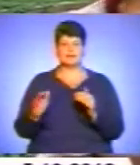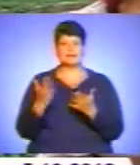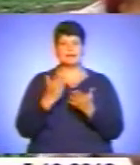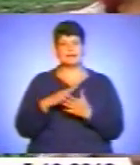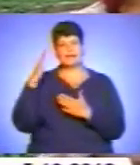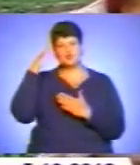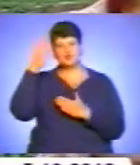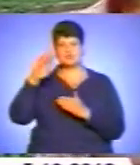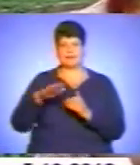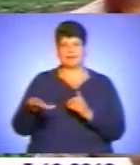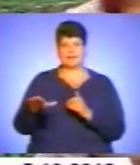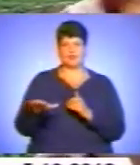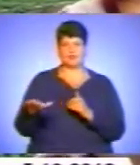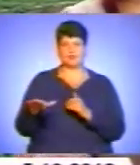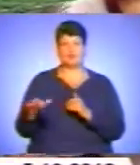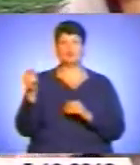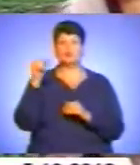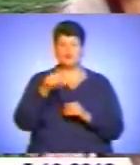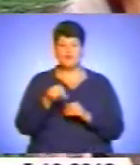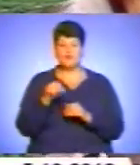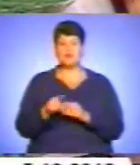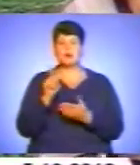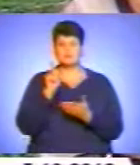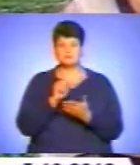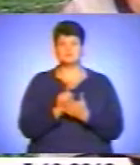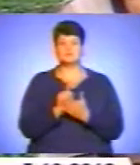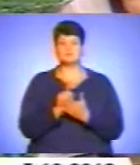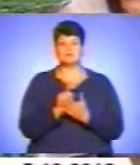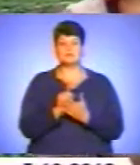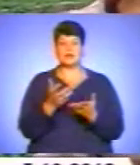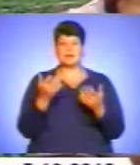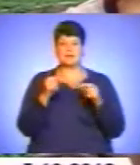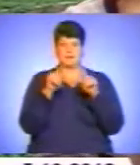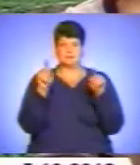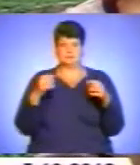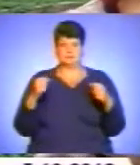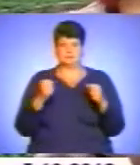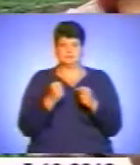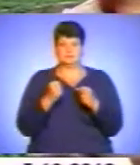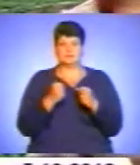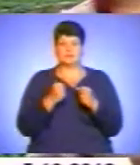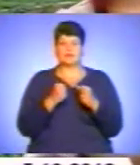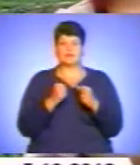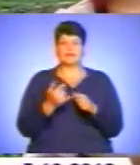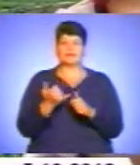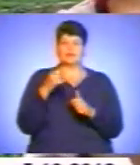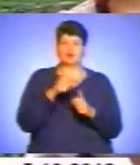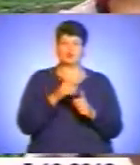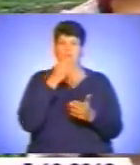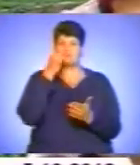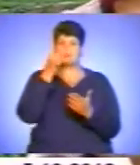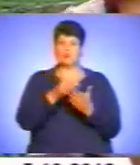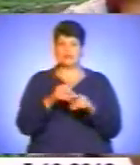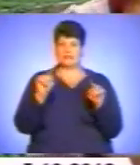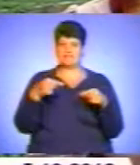чужій території. І тому вона мусить постійно тримати себе в рамках, щоб відповідати